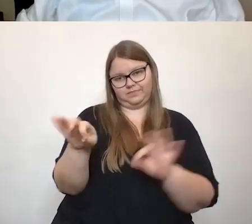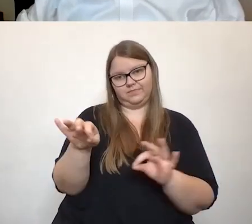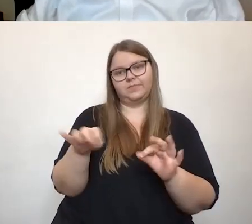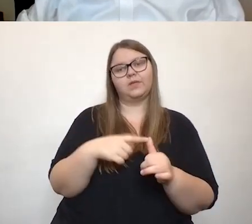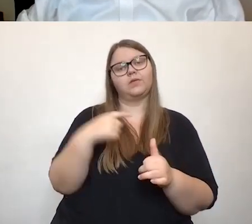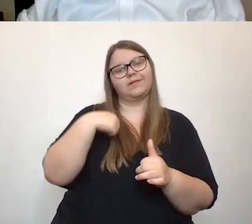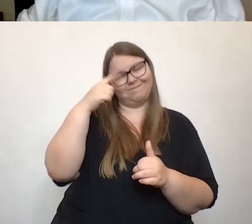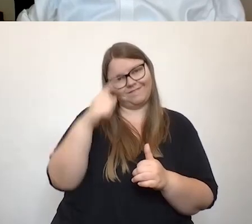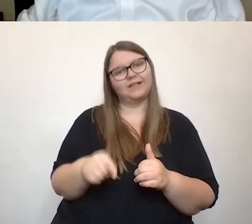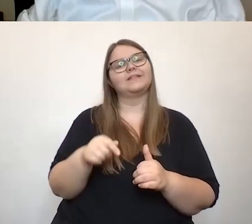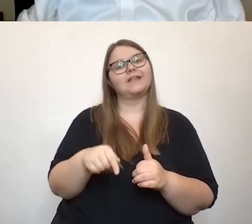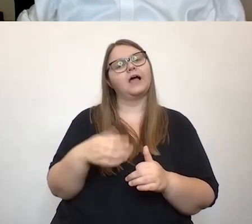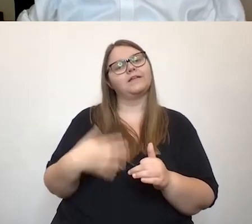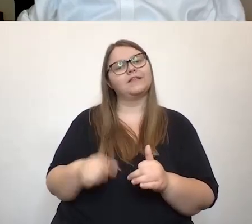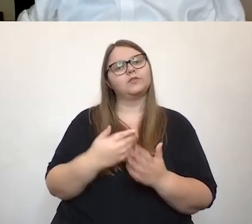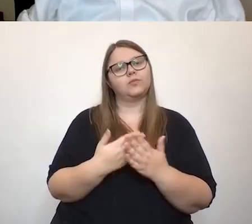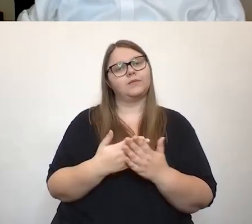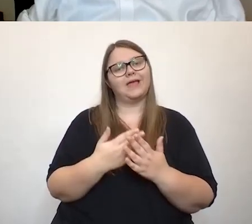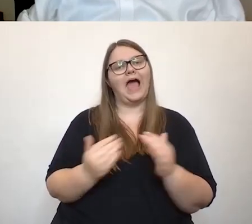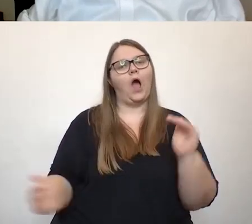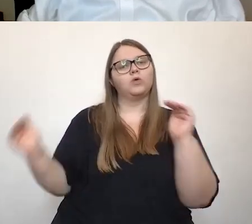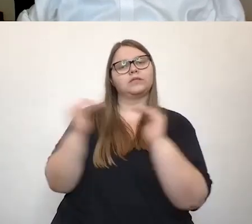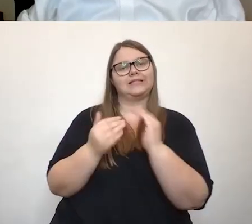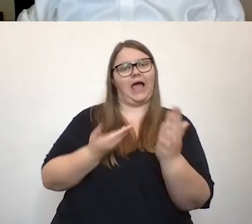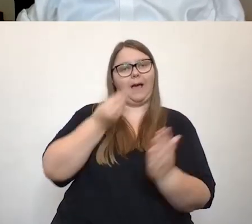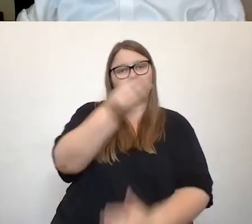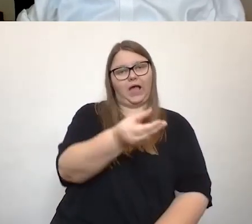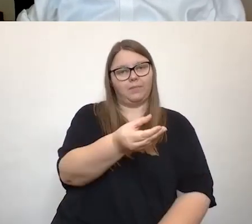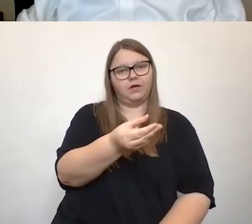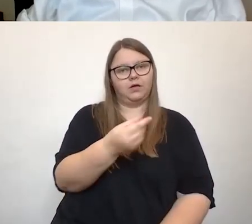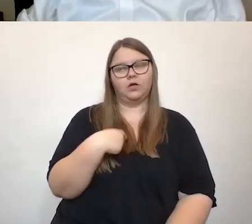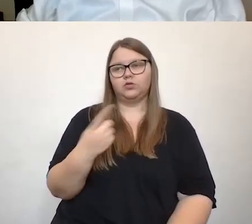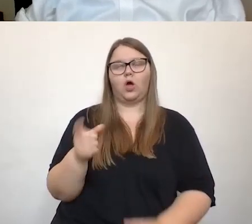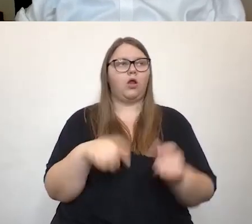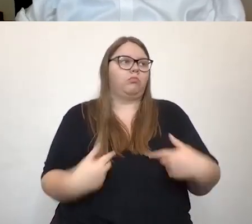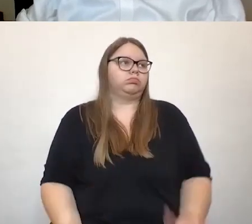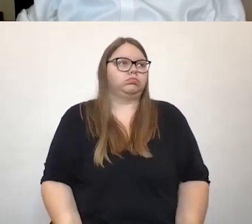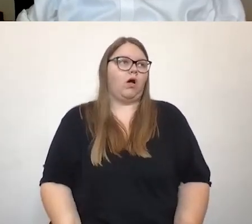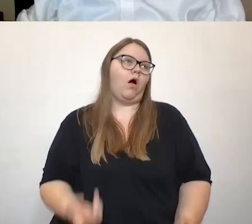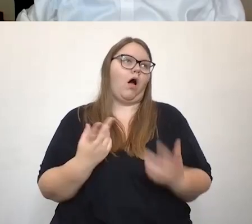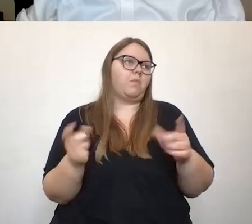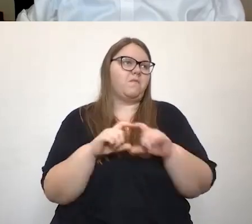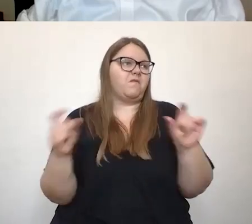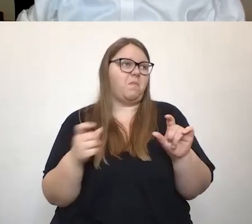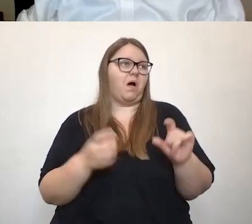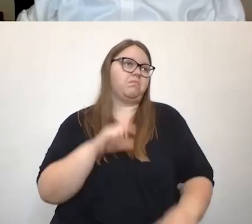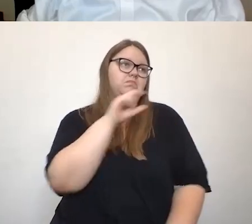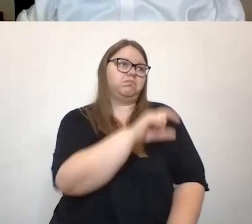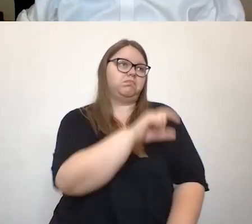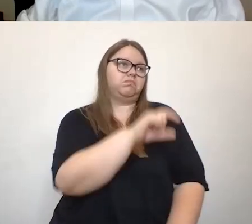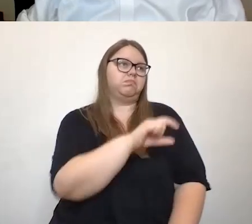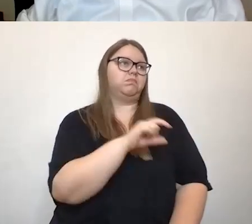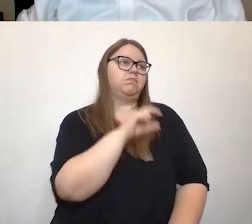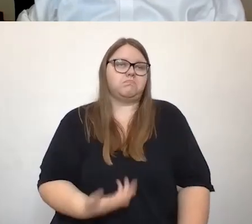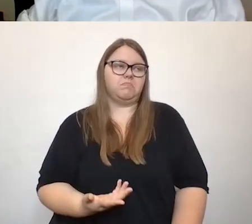und da hatten wir, es gibt ja die Ausgleichsabgabe und das ist schon sehr beeindruckend, wie wenig Leute das kratzt, also auch manche Unternehmen und es gibt eben reihenweise Unternehmen,